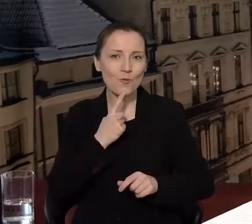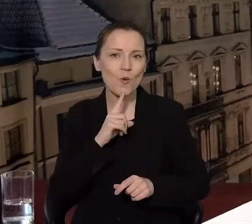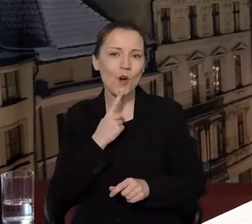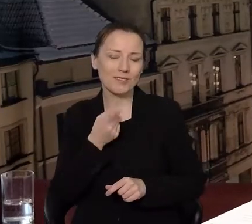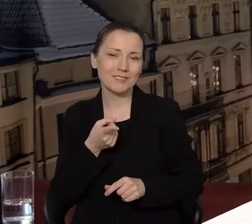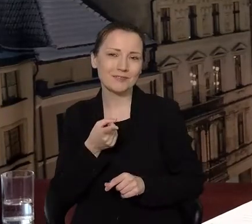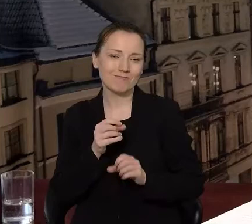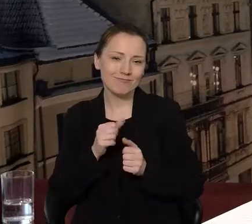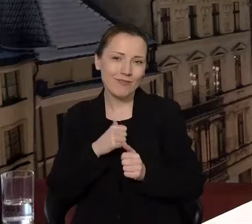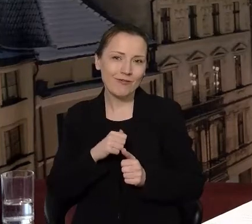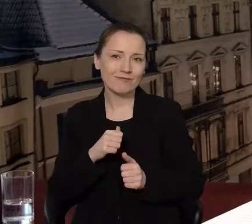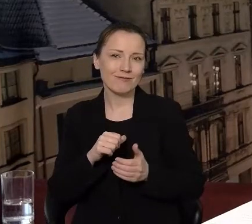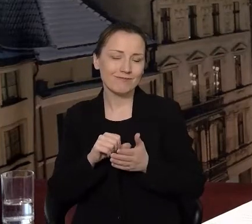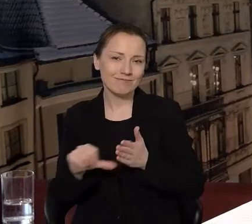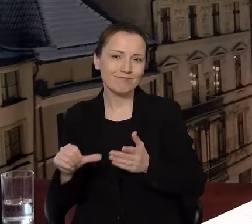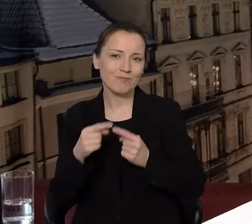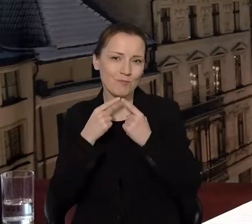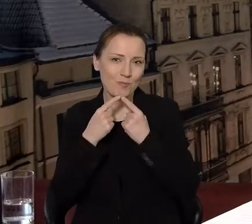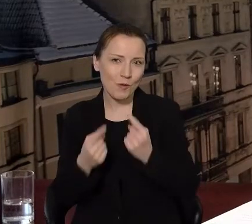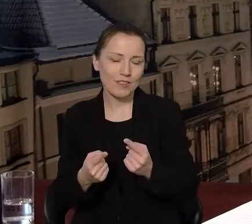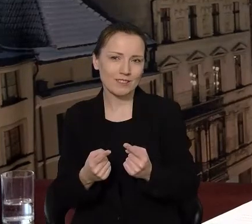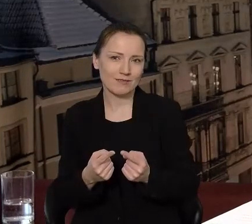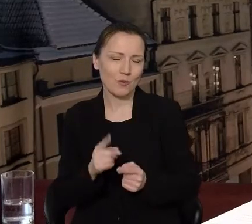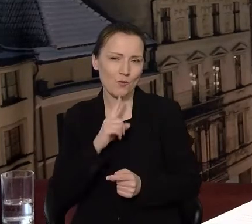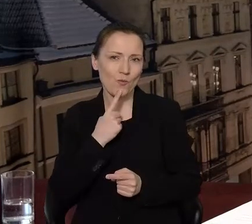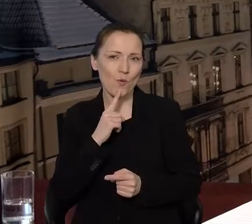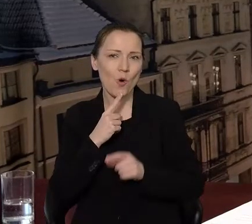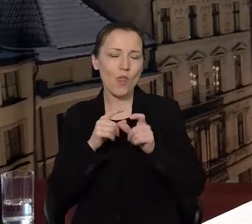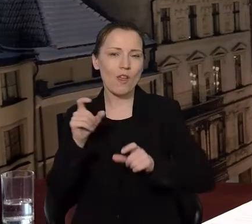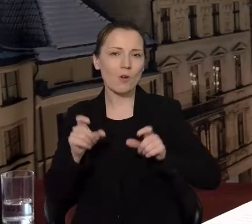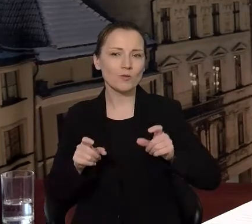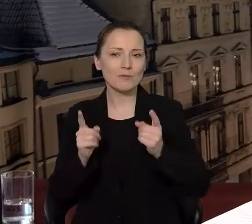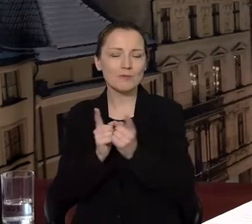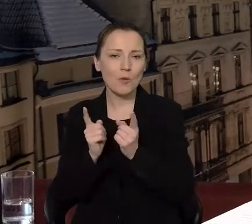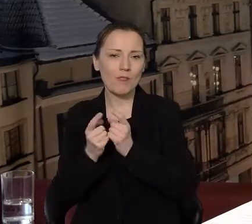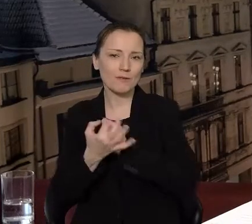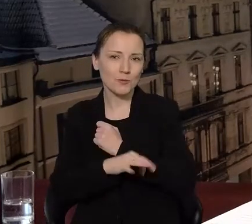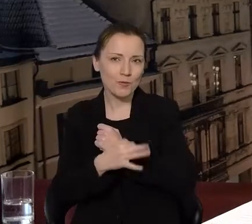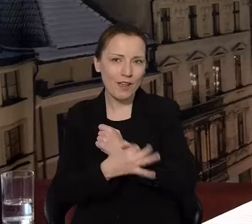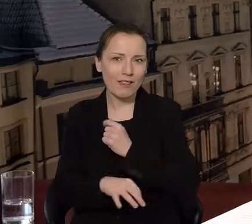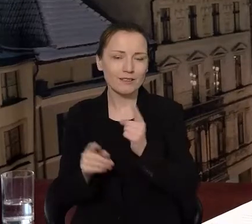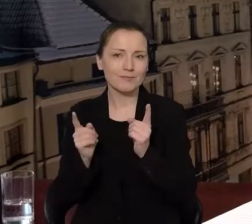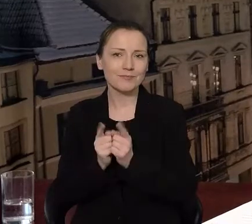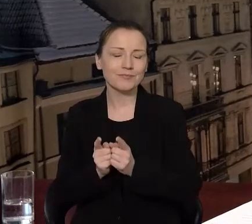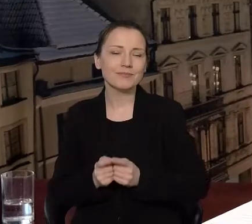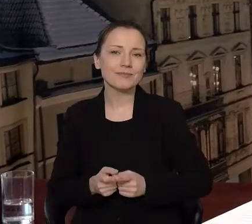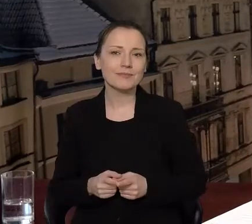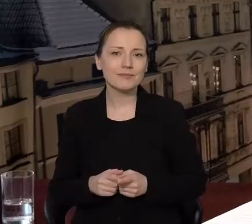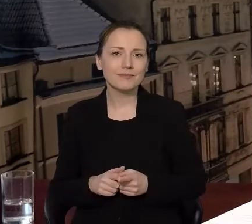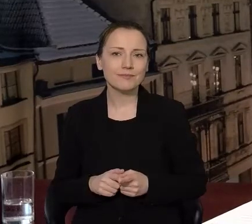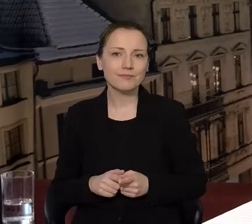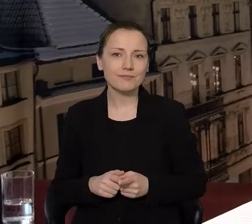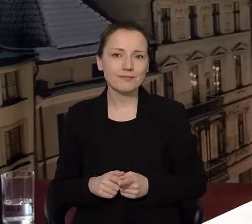to trzeba wyraźnie powiedzieć, ma to być nastawione na studentki i studentów studiujących w Toruniu.